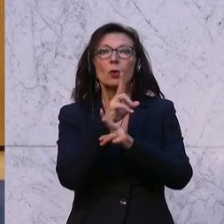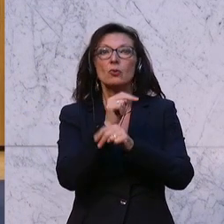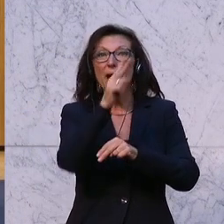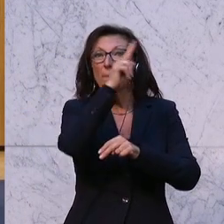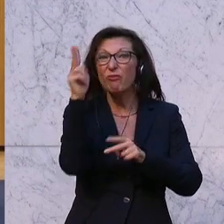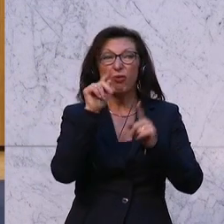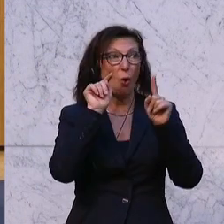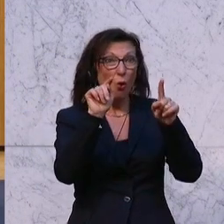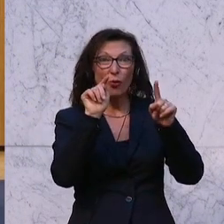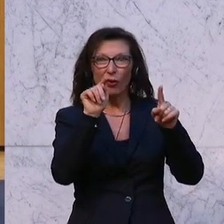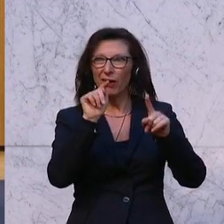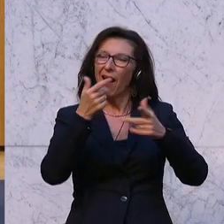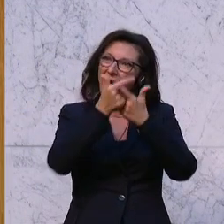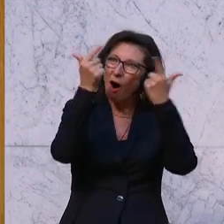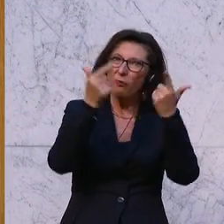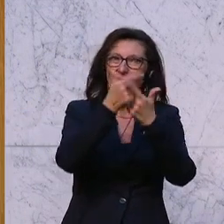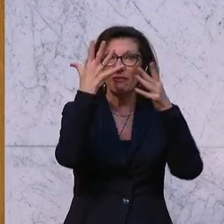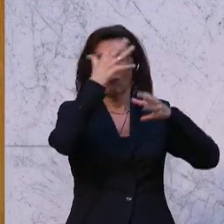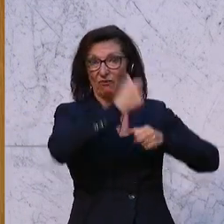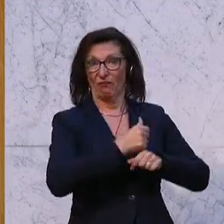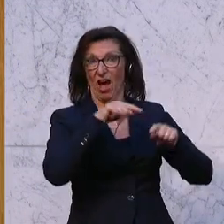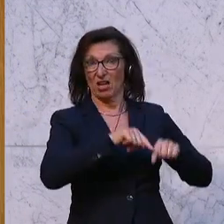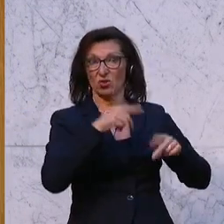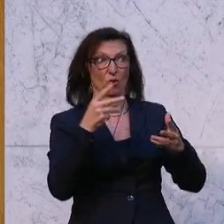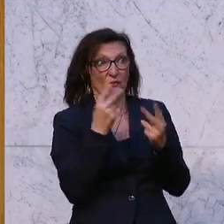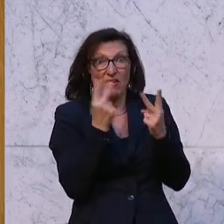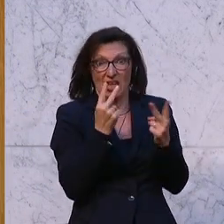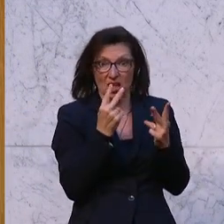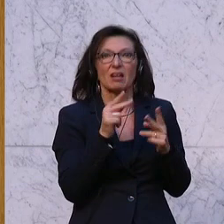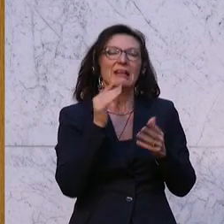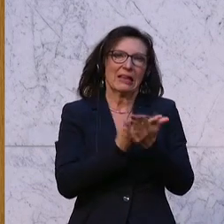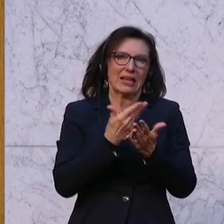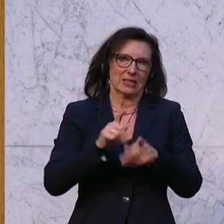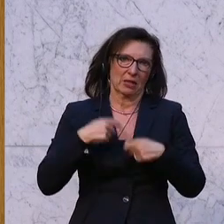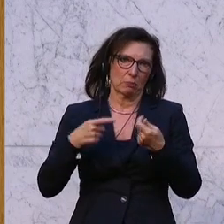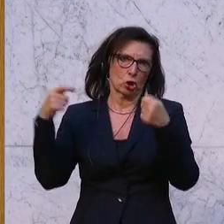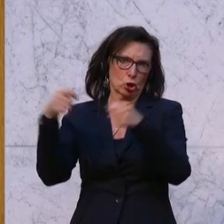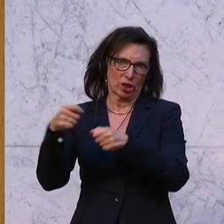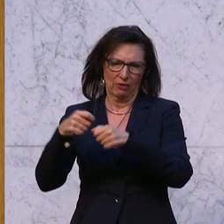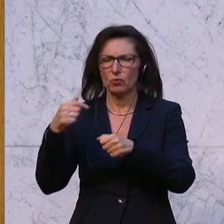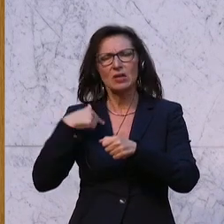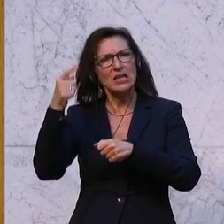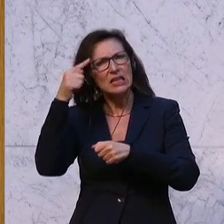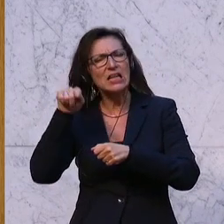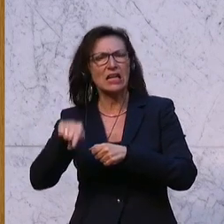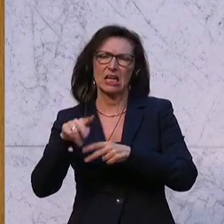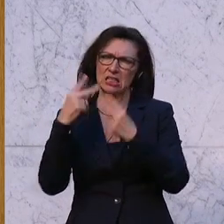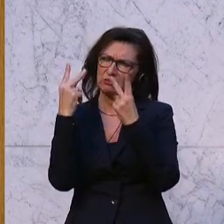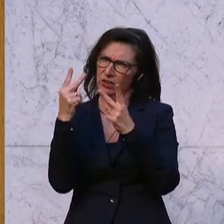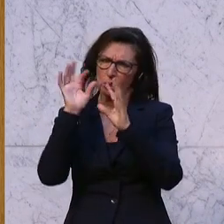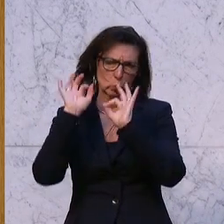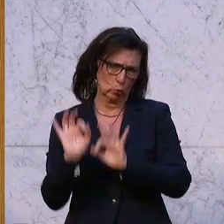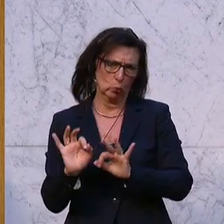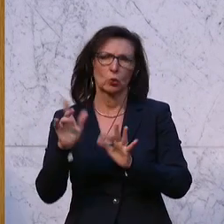Bevölkerung diese Bedeutung klarzumachen. Dafür ist diese Stiftung da und ich glaube weiterhin, dass sie eine gute Einrichtung ist, eine wichtige Einrichtung und daher